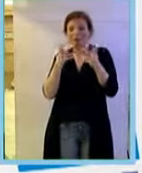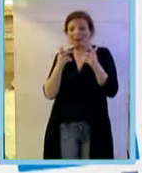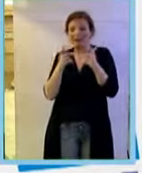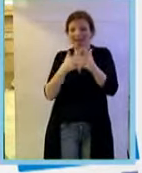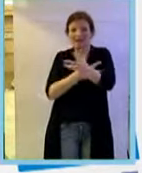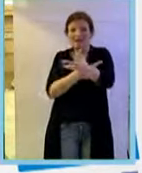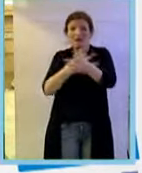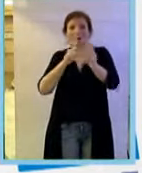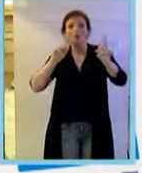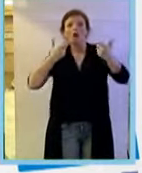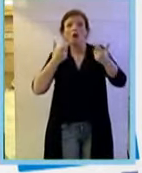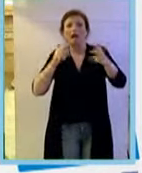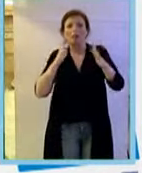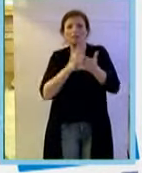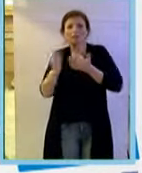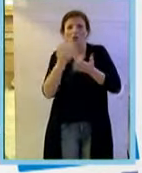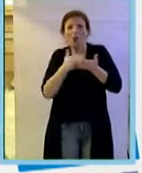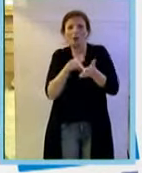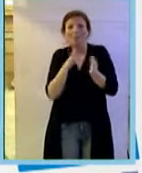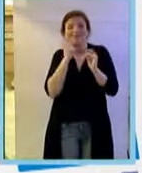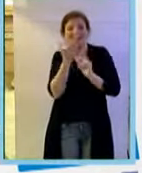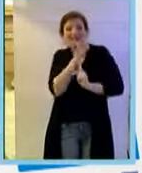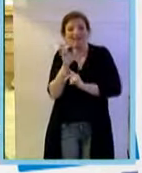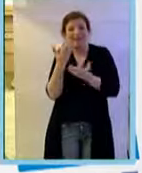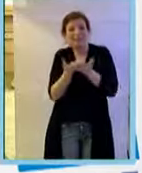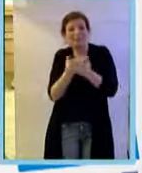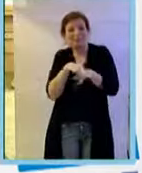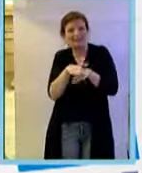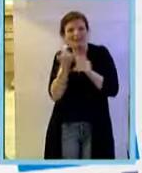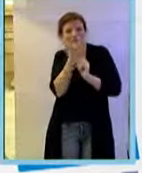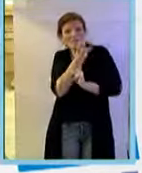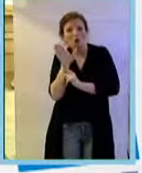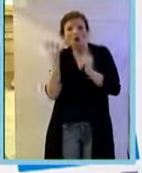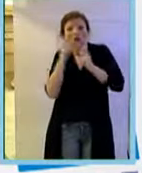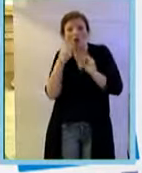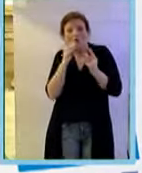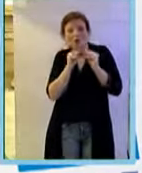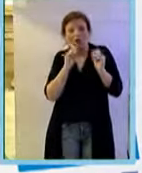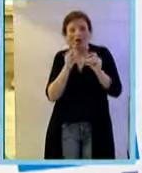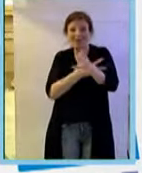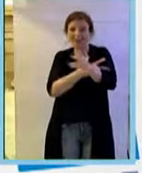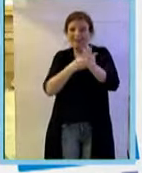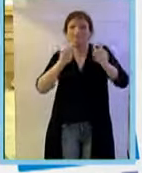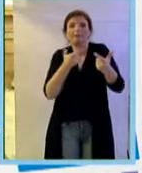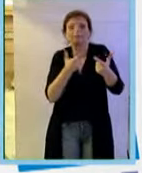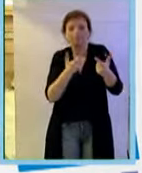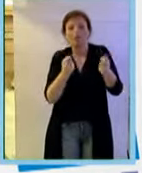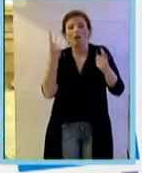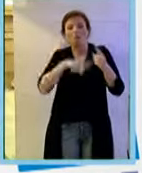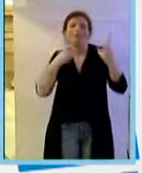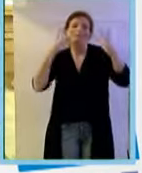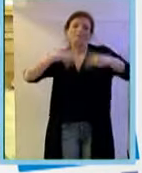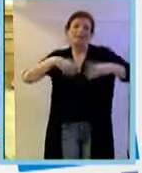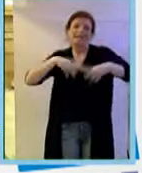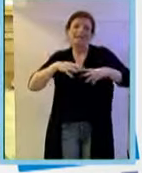neovascularizzazione. Quindi l'esperimento essenzialmente dimostra quello che abbiamo fatto, veramente bloccare l'angiogenesi. e questo è il meccanismo di questa